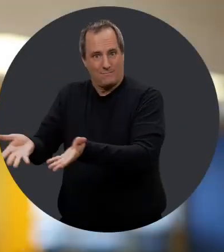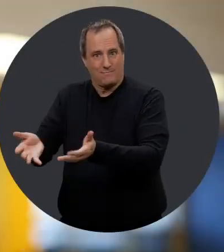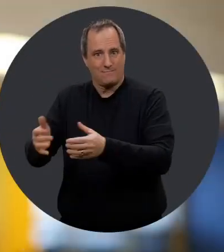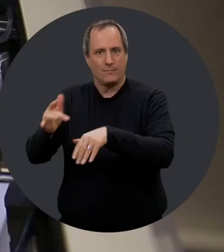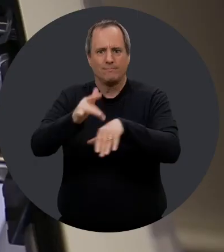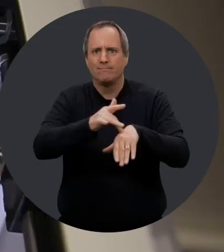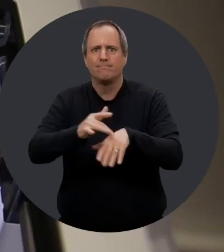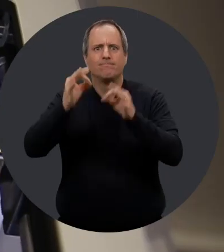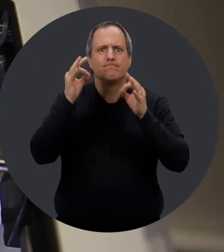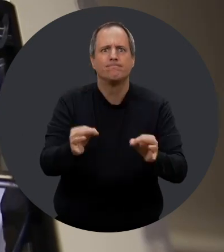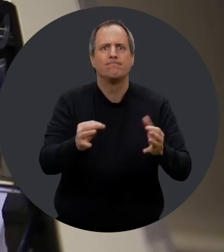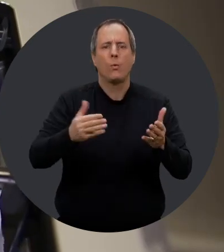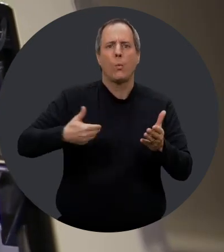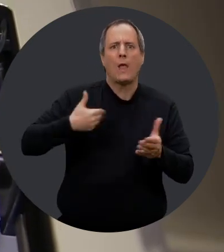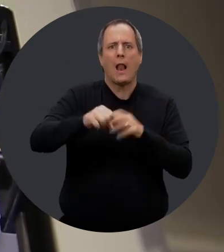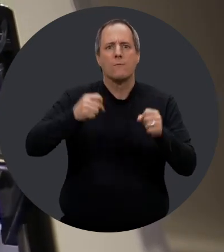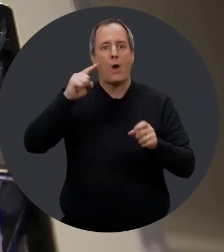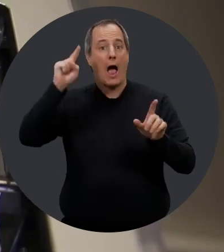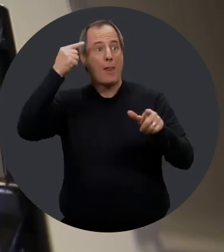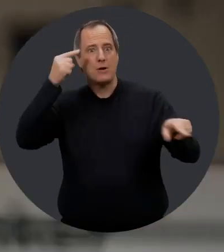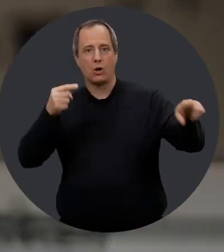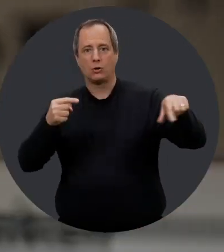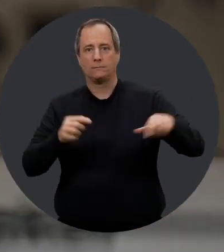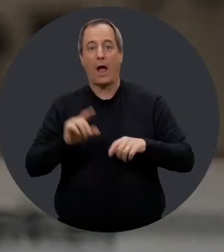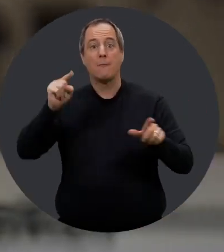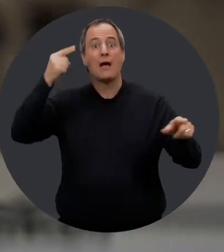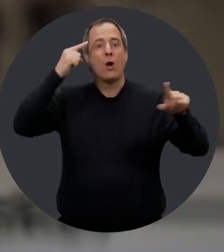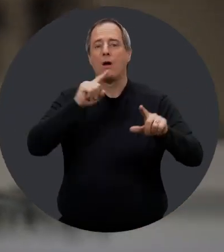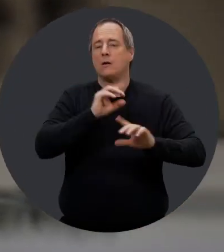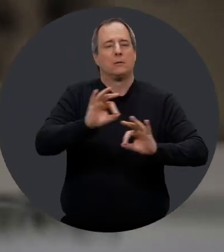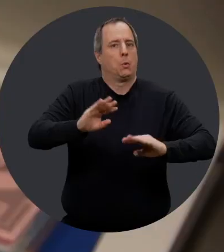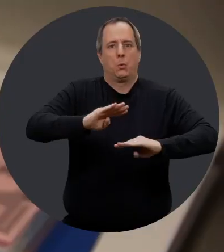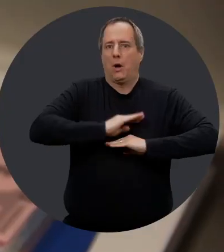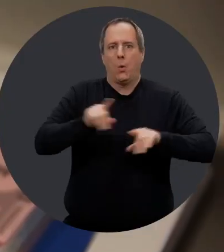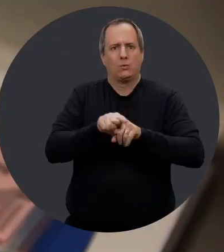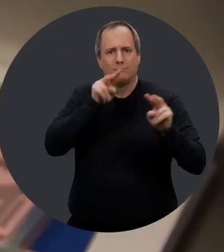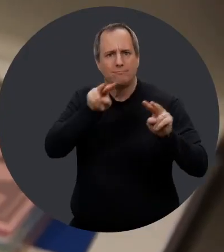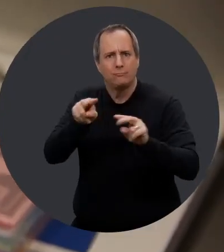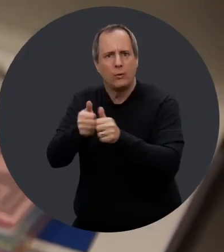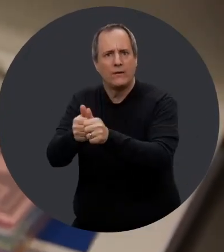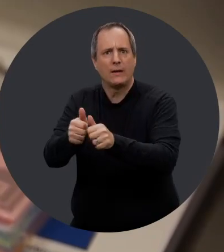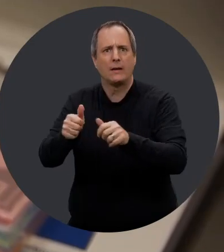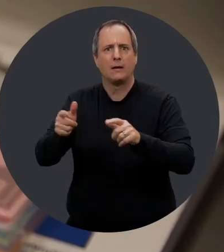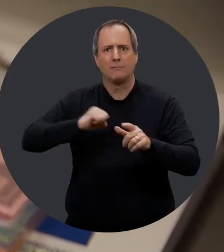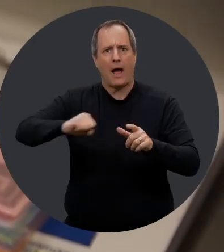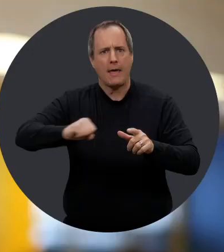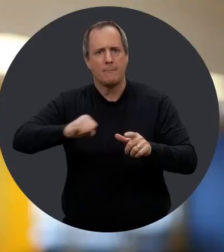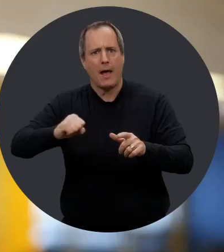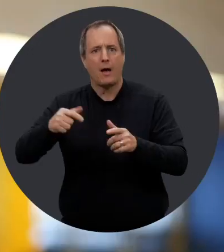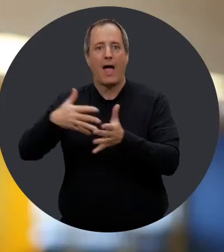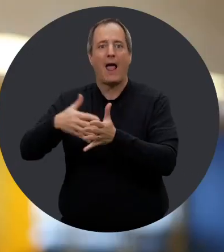stages ou d'emploi pour reconnaître le fait qu'ils ont des compétences, ils peuvent très, très bien avoir un emploi qui est très pratique pour un employeur. Nos employeurs sont super